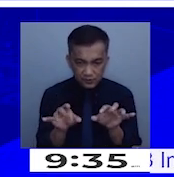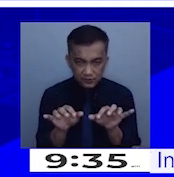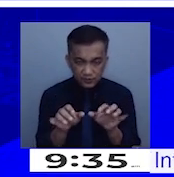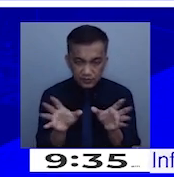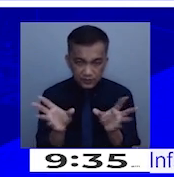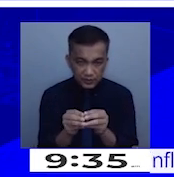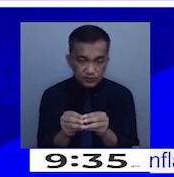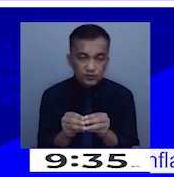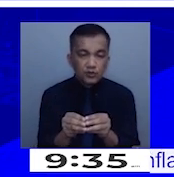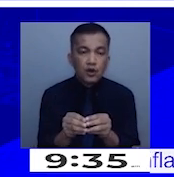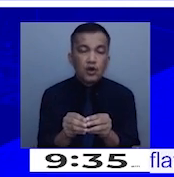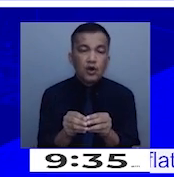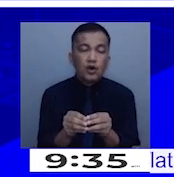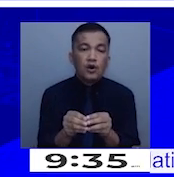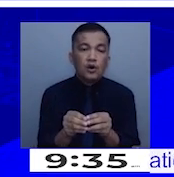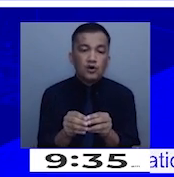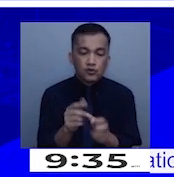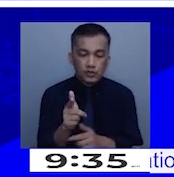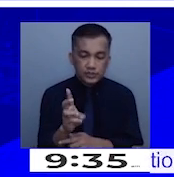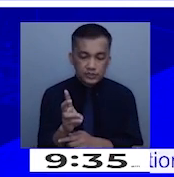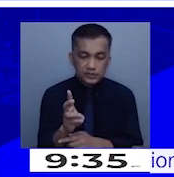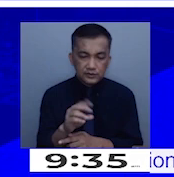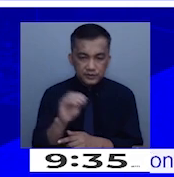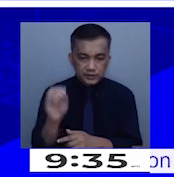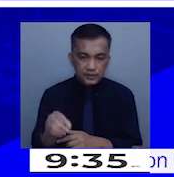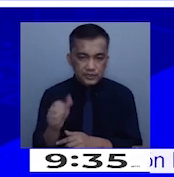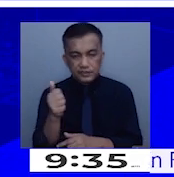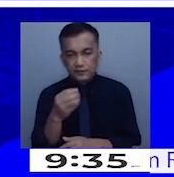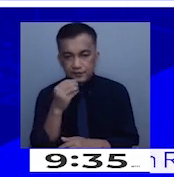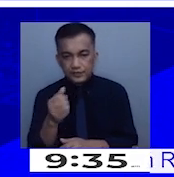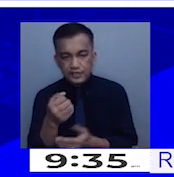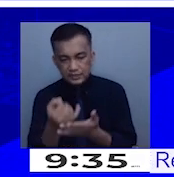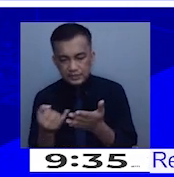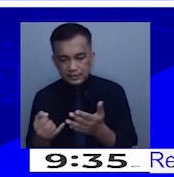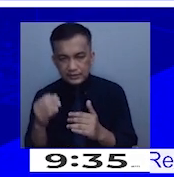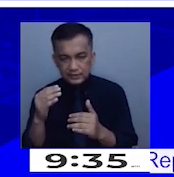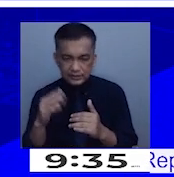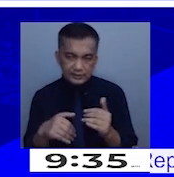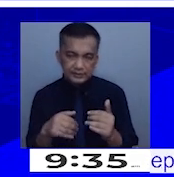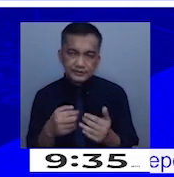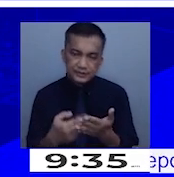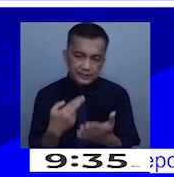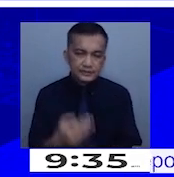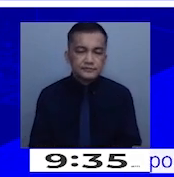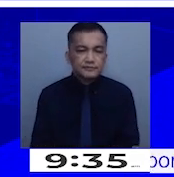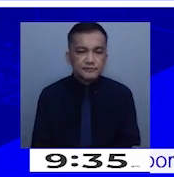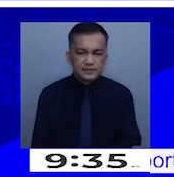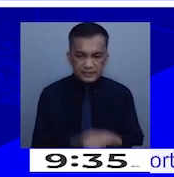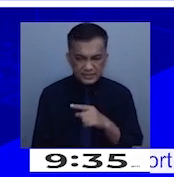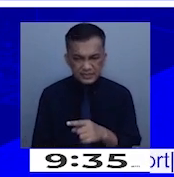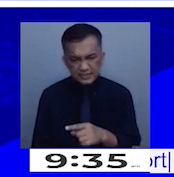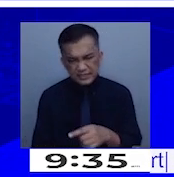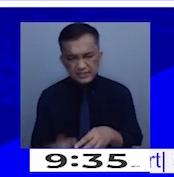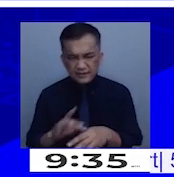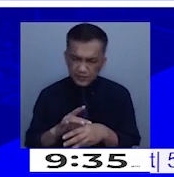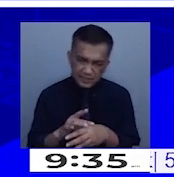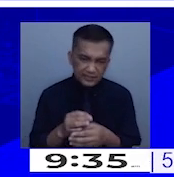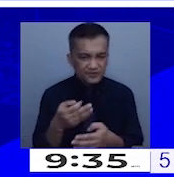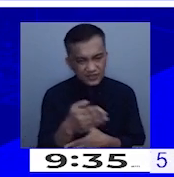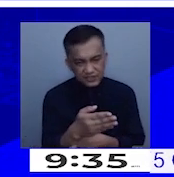% ang other food items other than rice. Pero ito naman ay may mga meat, fish,